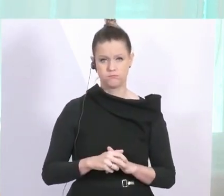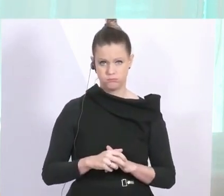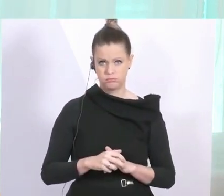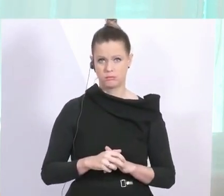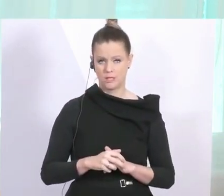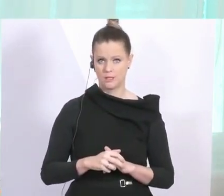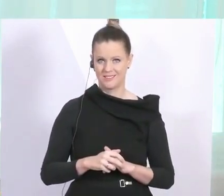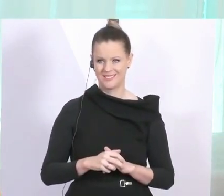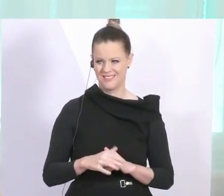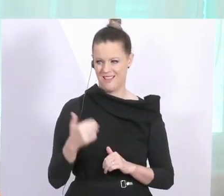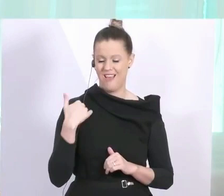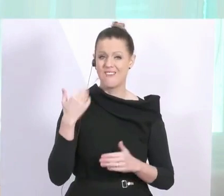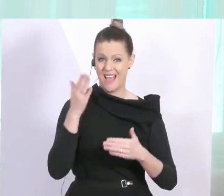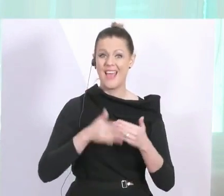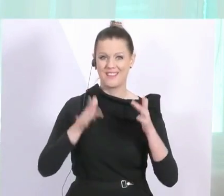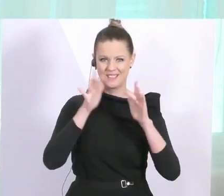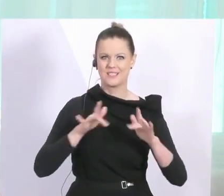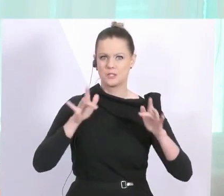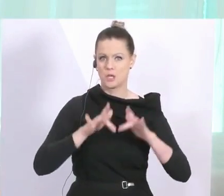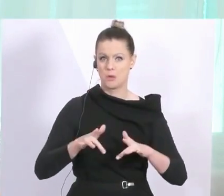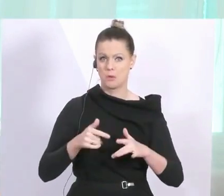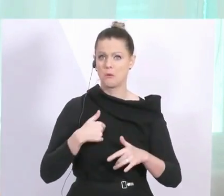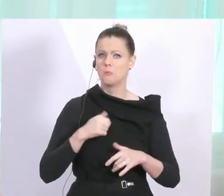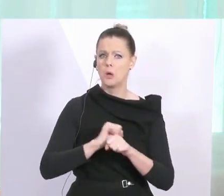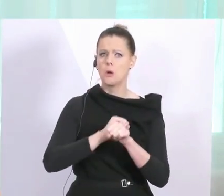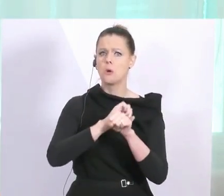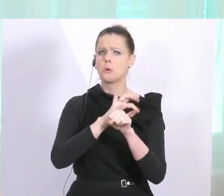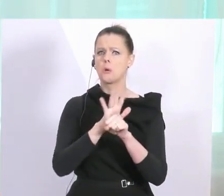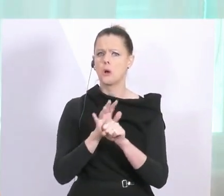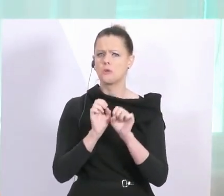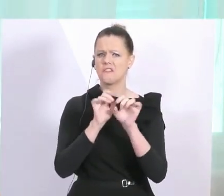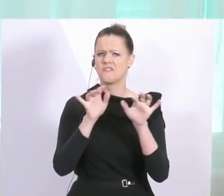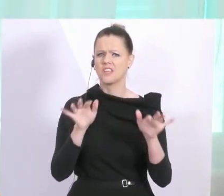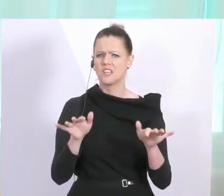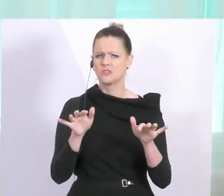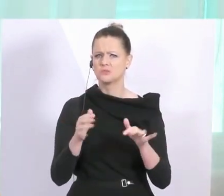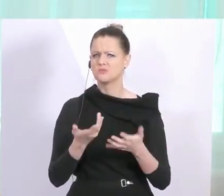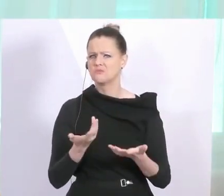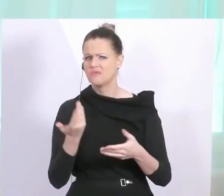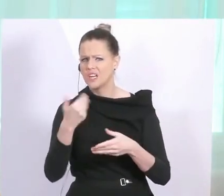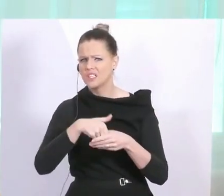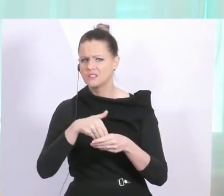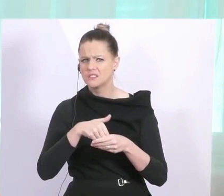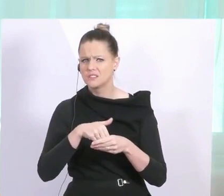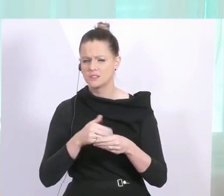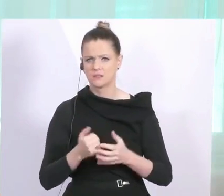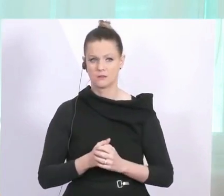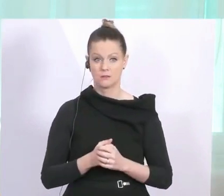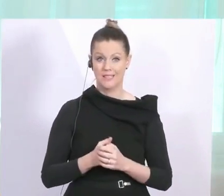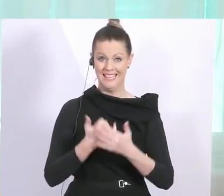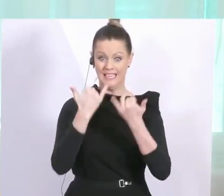Ende Dezember konnten wir noch gar nichts anfangen mit dieser Begrifflichkeit. Was ist ein Coronavirus? Heute